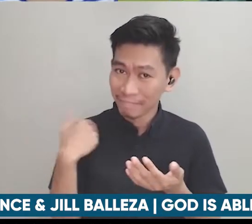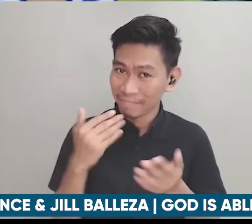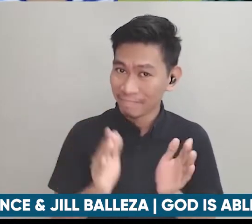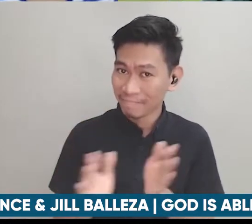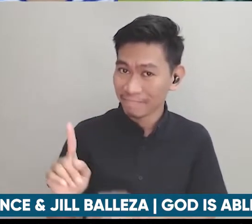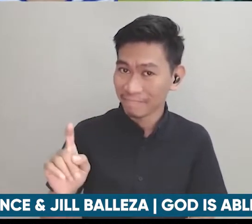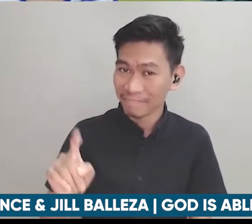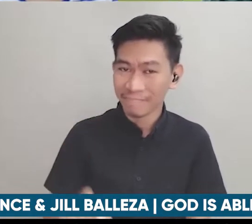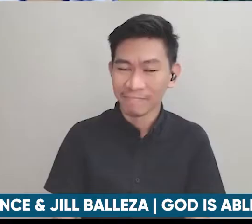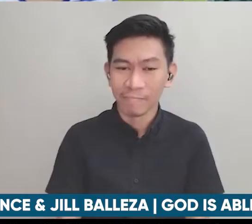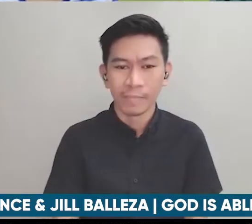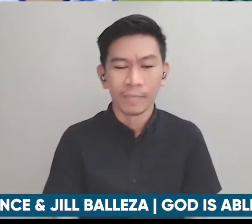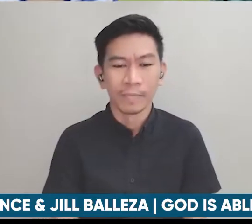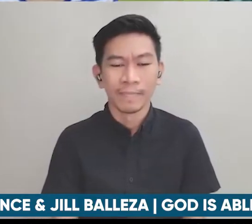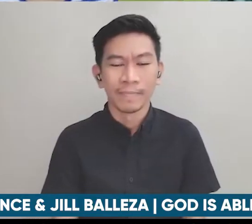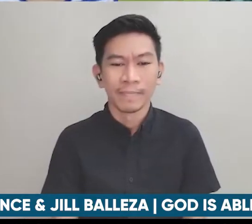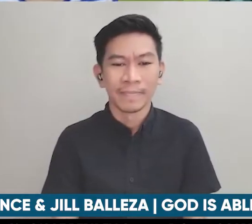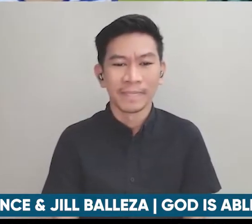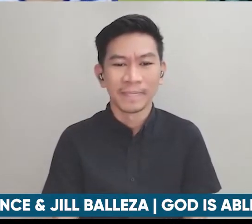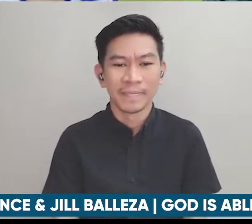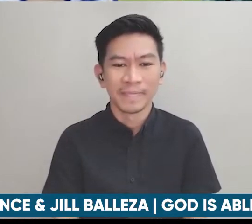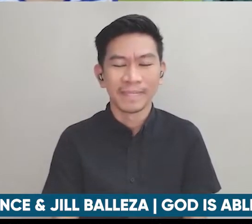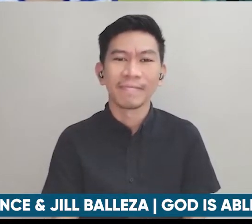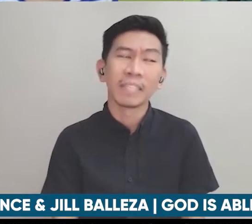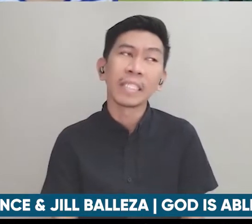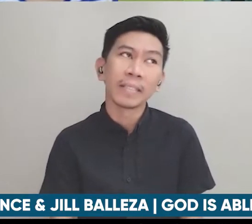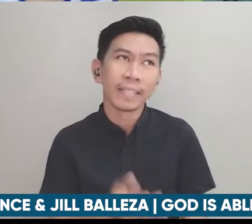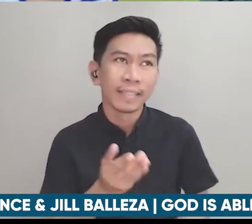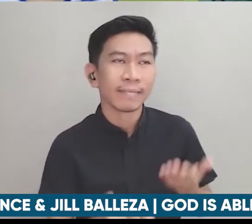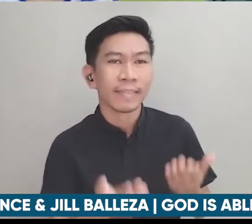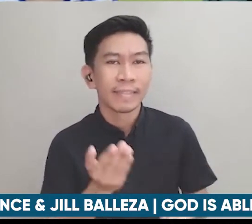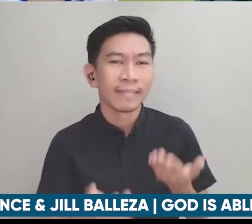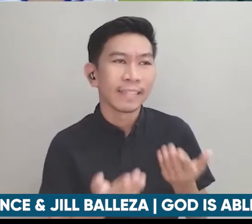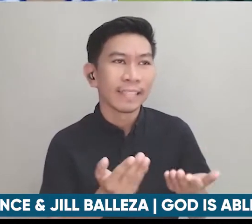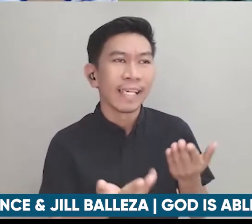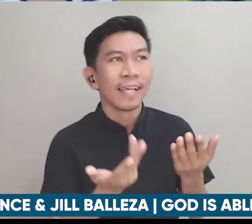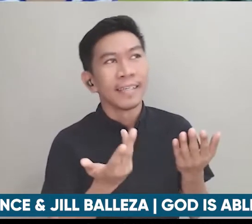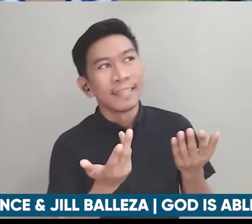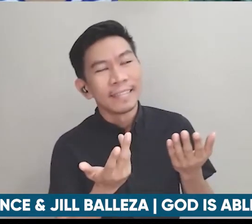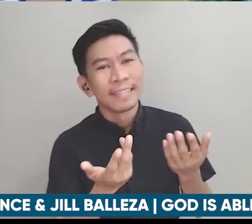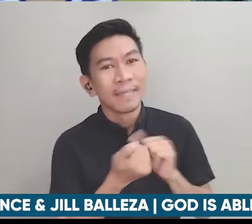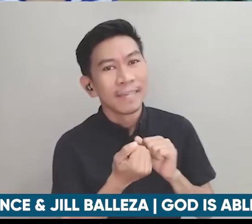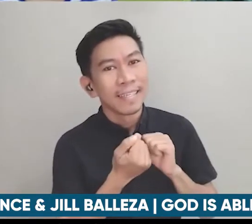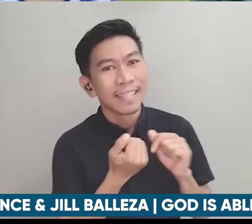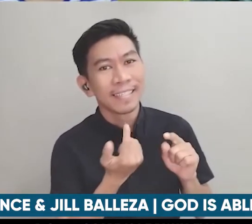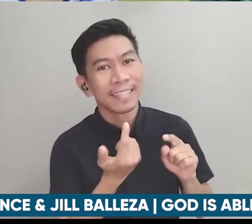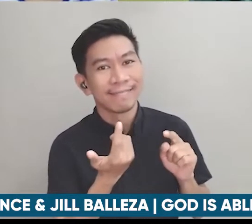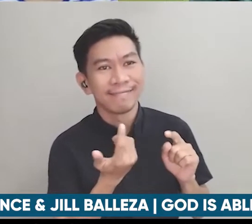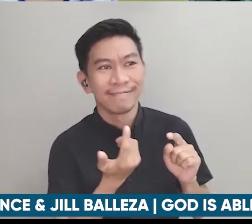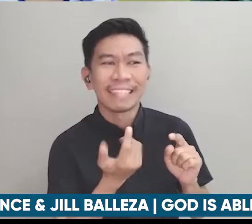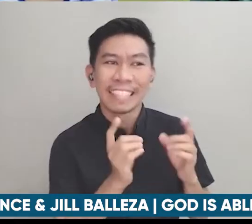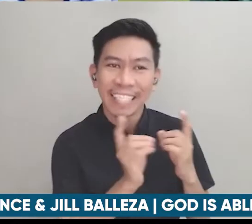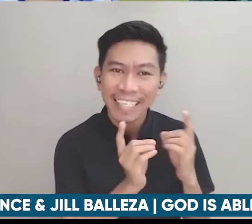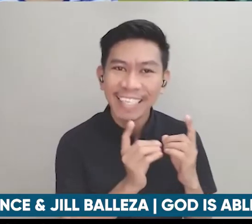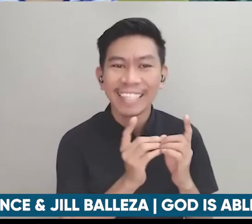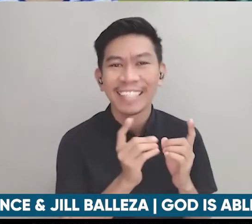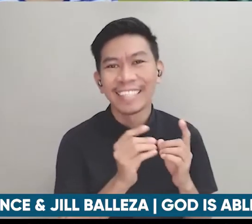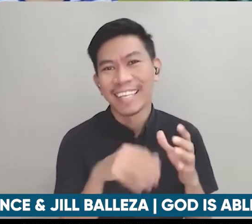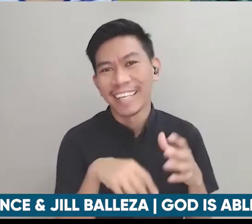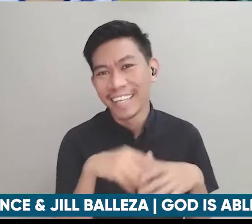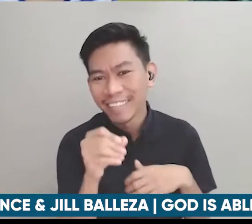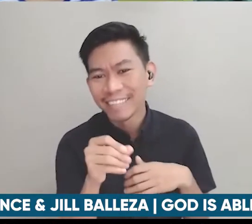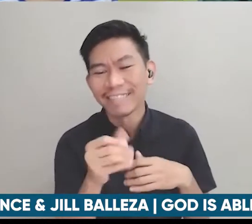ayun well magkasama together siguro mag-ayang date di ba to kain sa labas